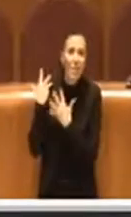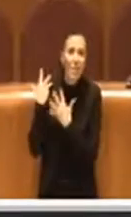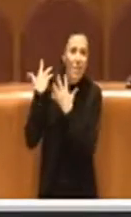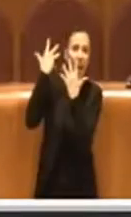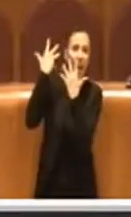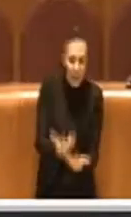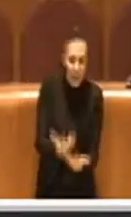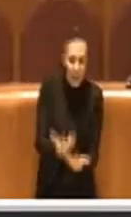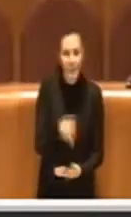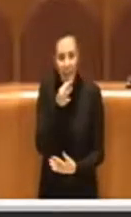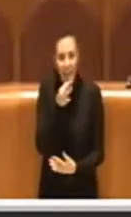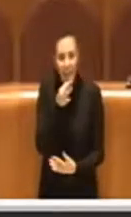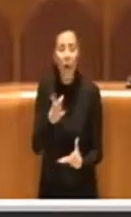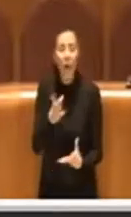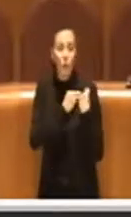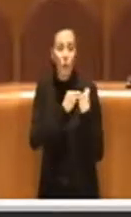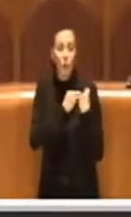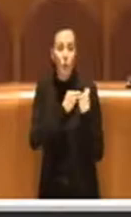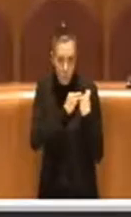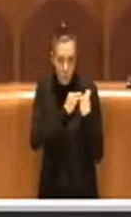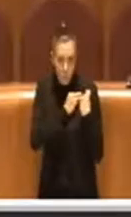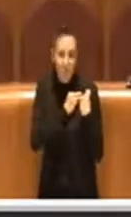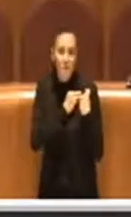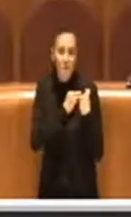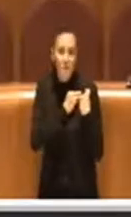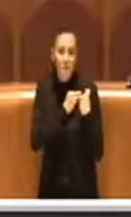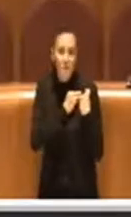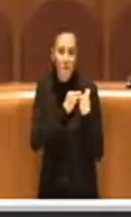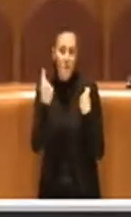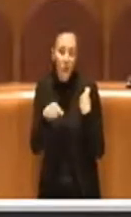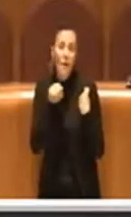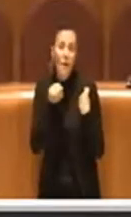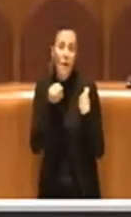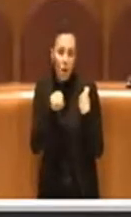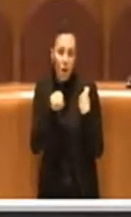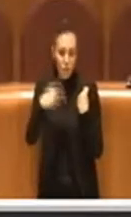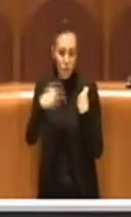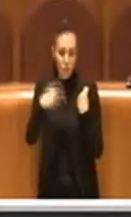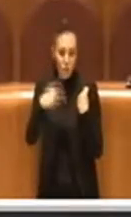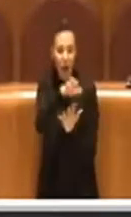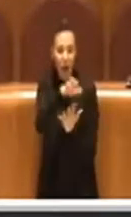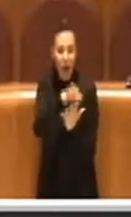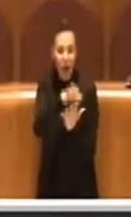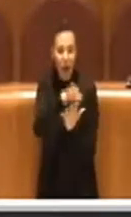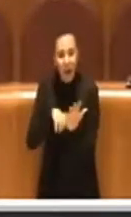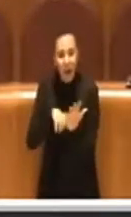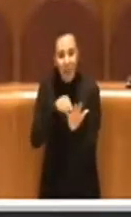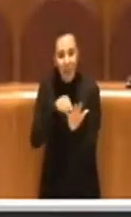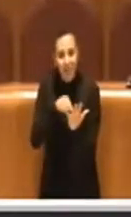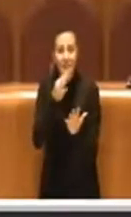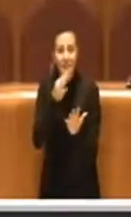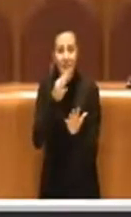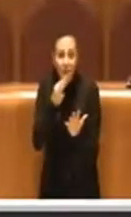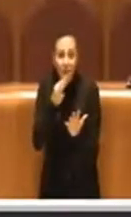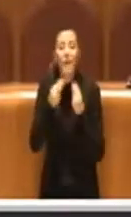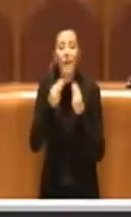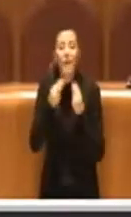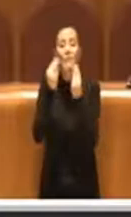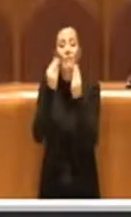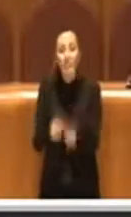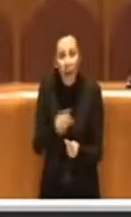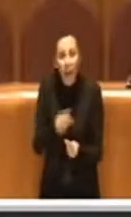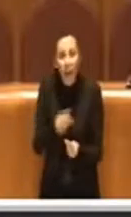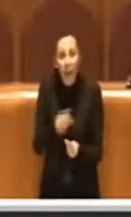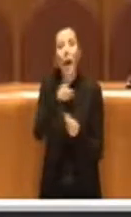assumersi la responsabilità di votare questi atti vuol dire permettere a questi cittadini di poter avere il